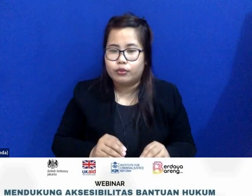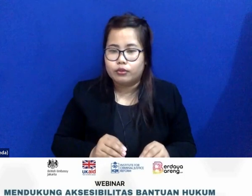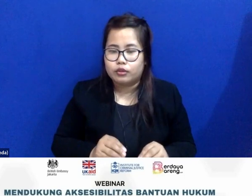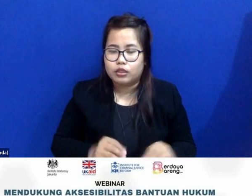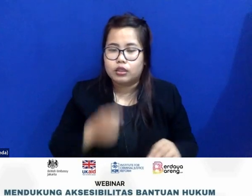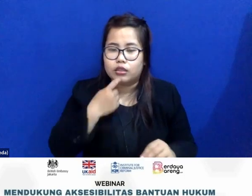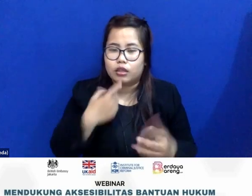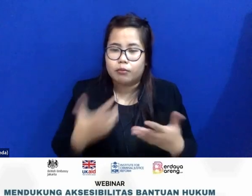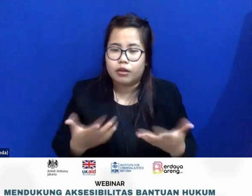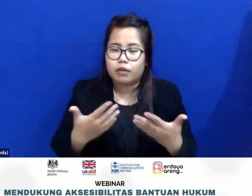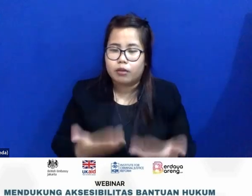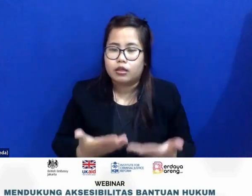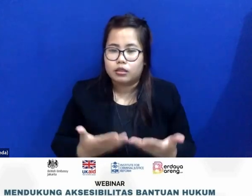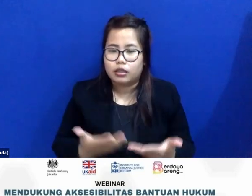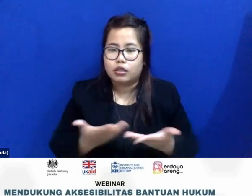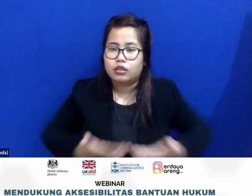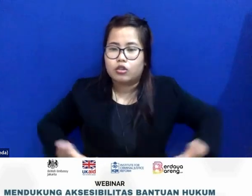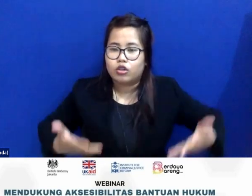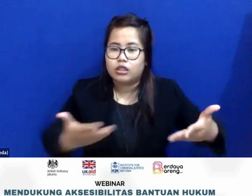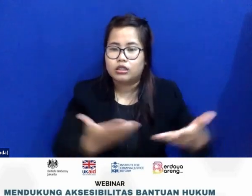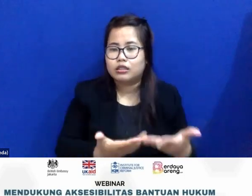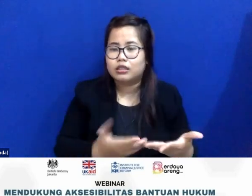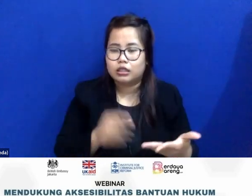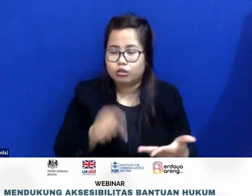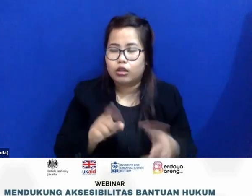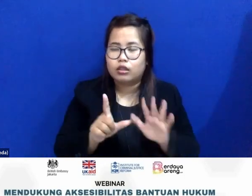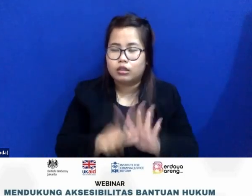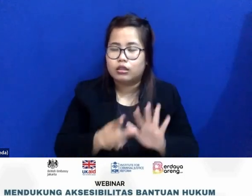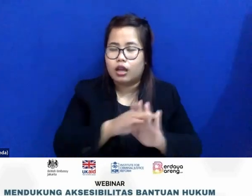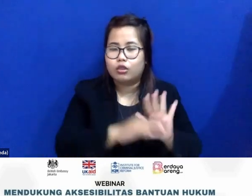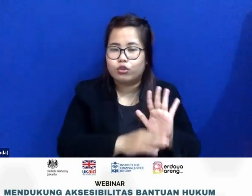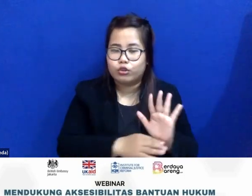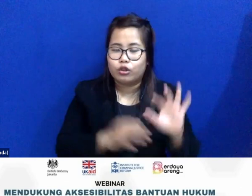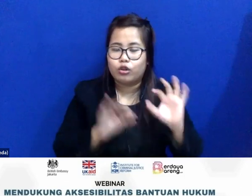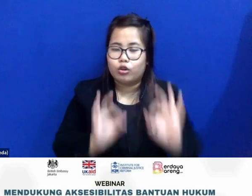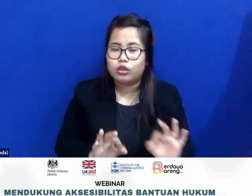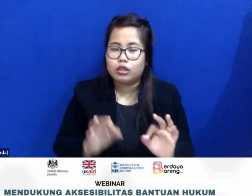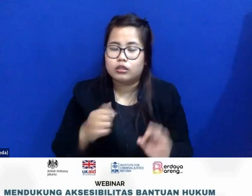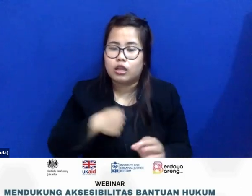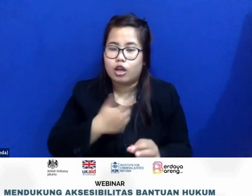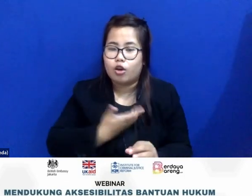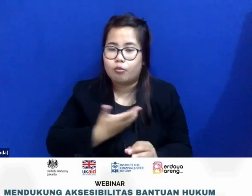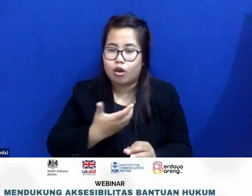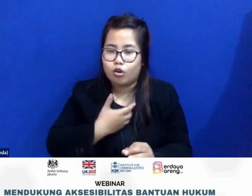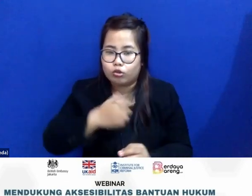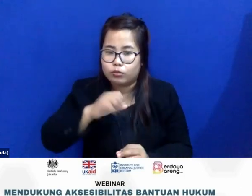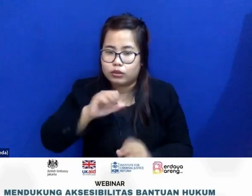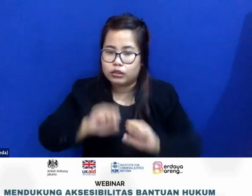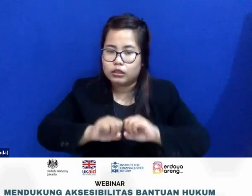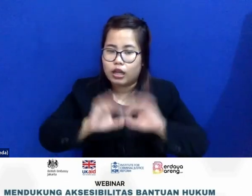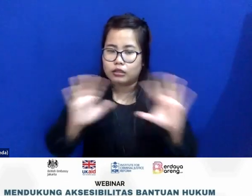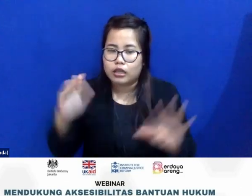condition-nya. Nah, itu diatur. Nah, saya mau garis bawahi senior saya ini tadi,